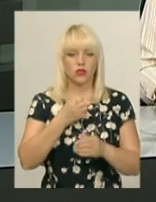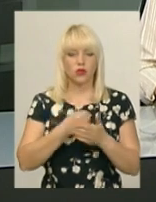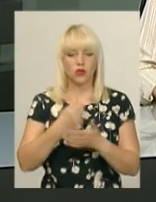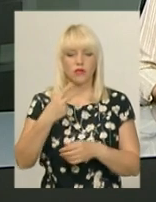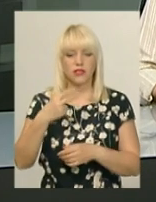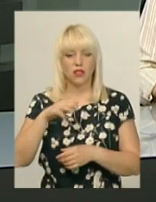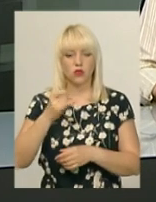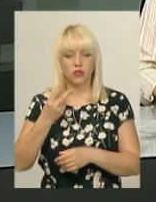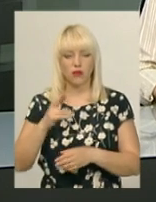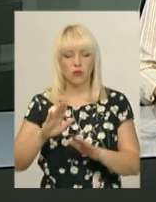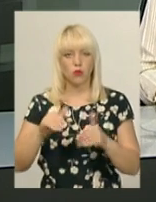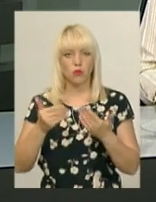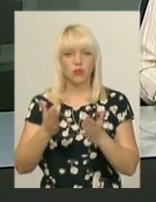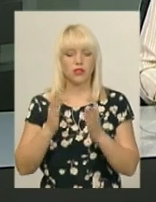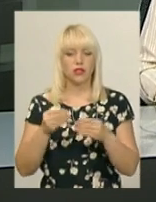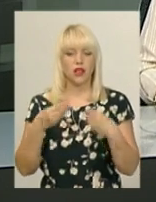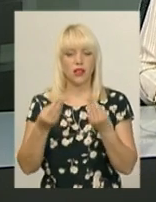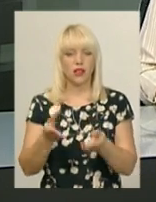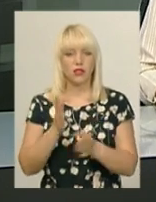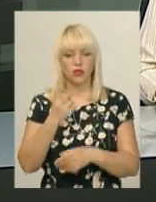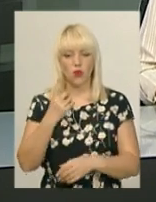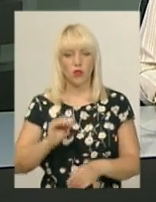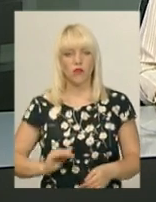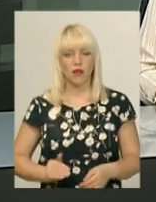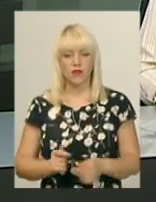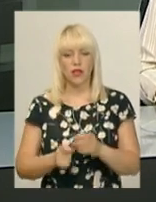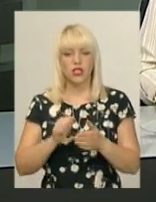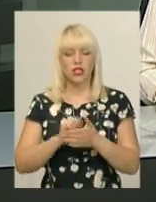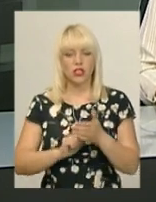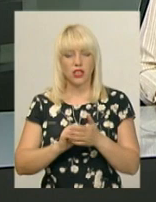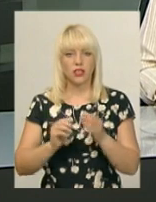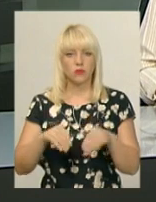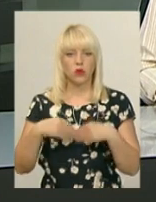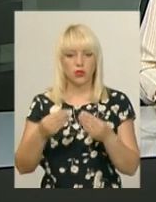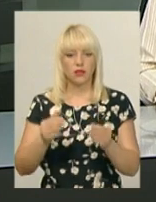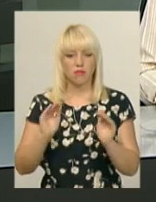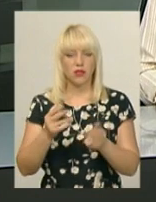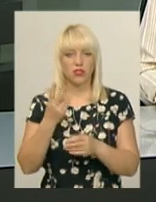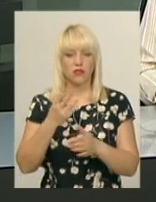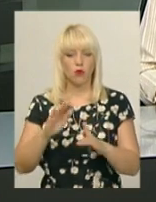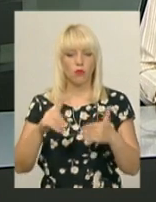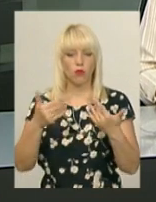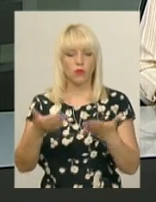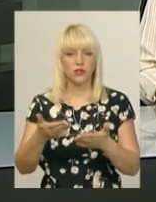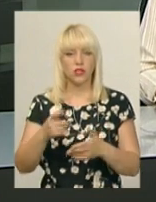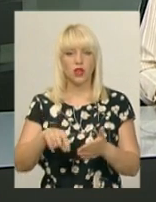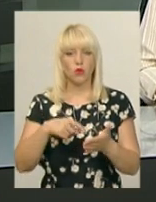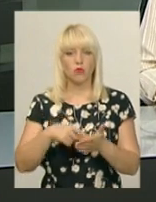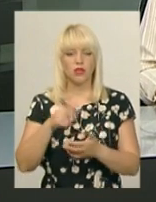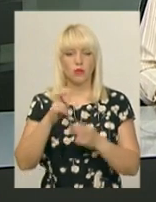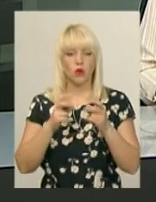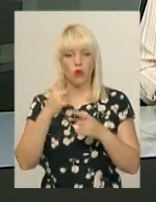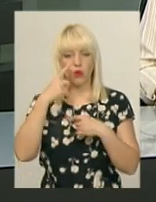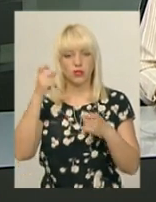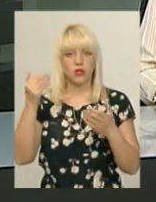пропозиції подала одна фірма. Через подання для участі в торгах менше двох пропозицій комунальне підприємство оголосило